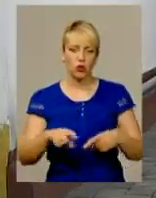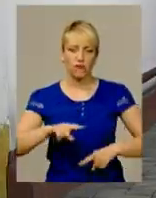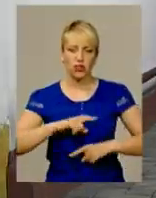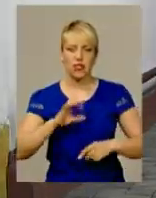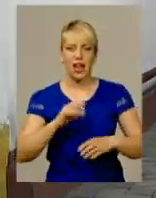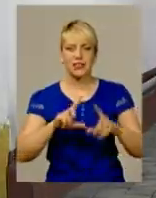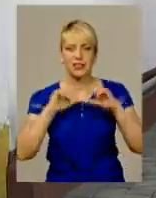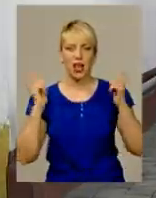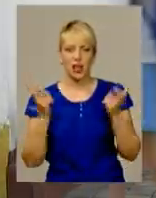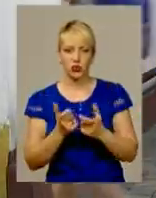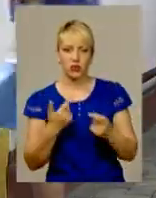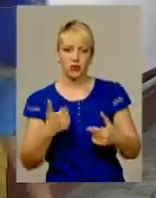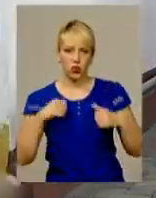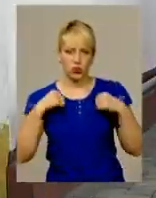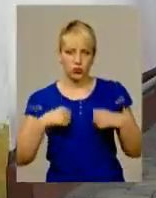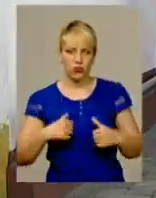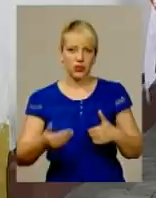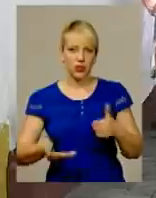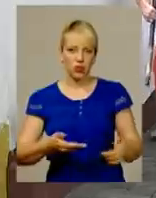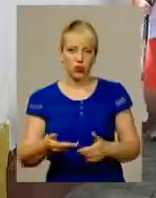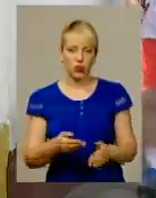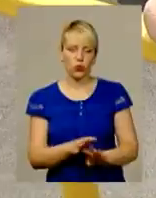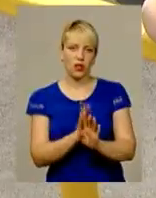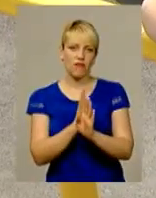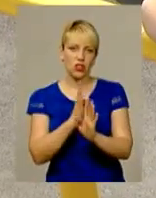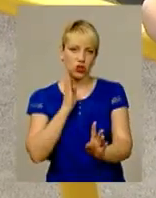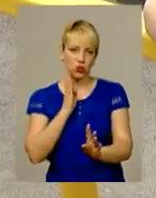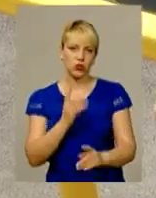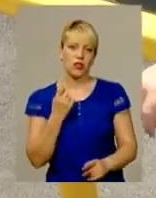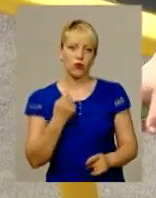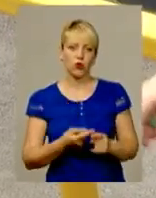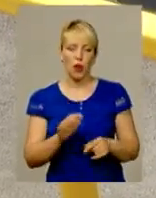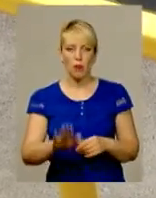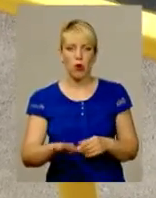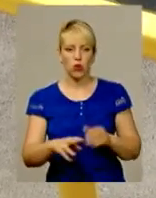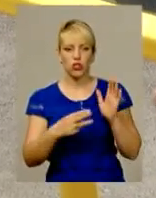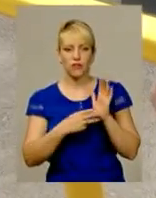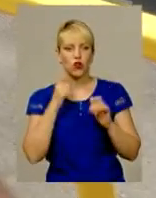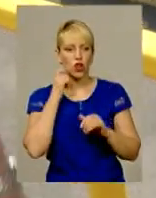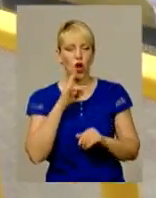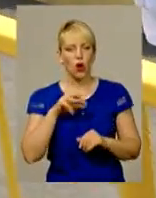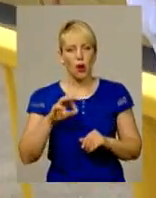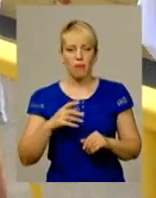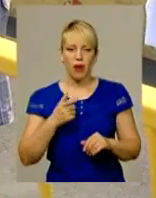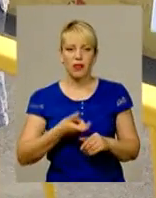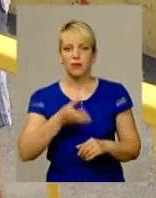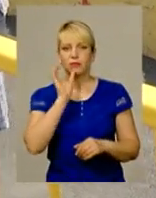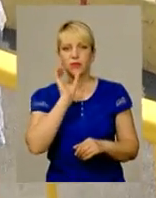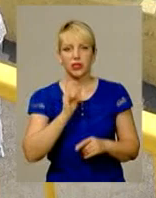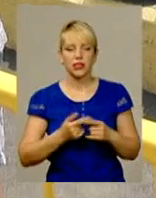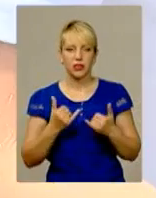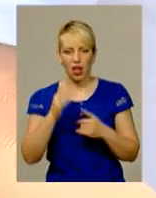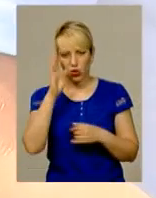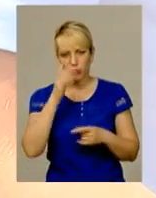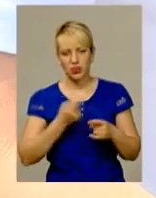Уже на стадіоні спринтери уповільнюють хід і вишукуються в одну лінію. Молодший із них, восьмирічний Роман, смакує освіжаючим напоєм. Для